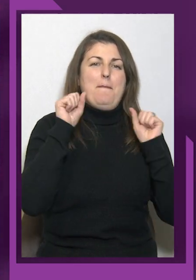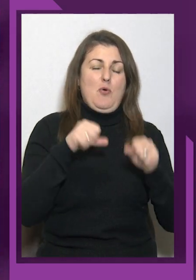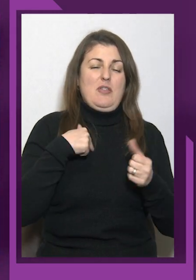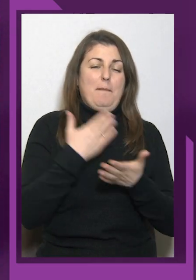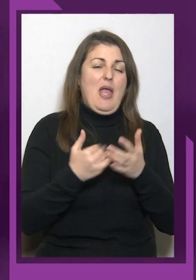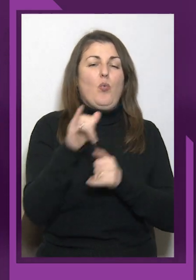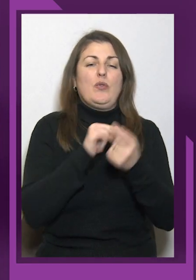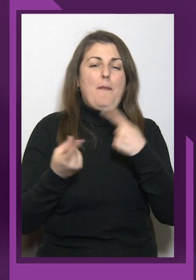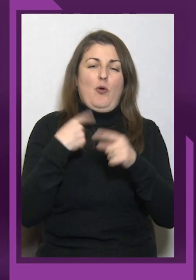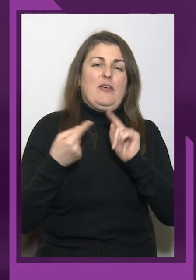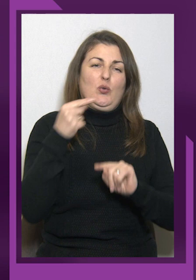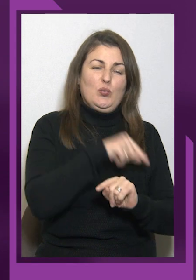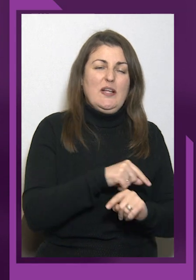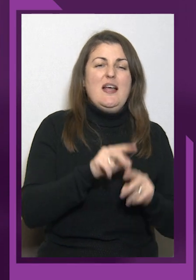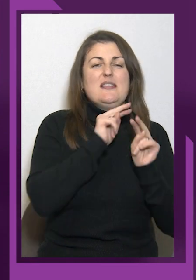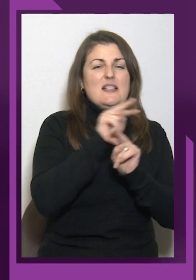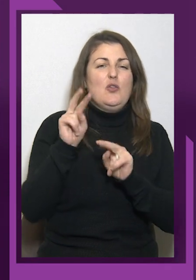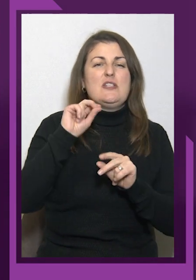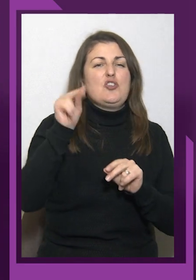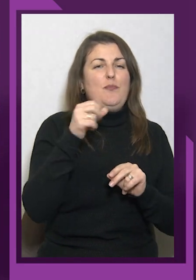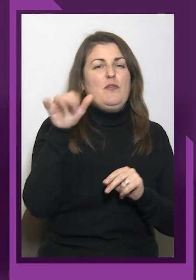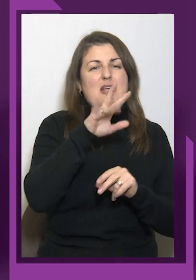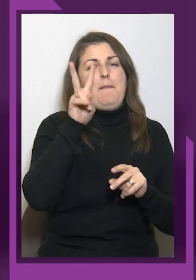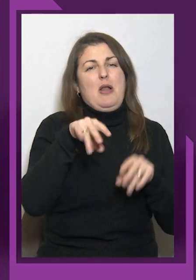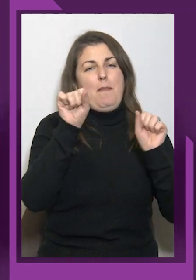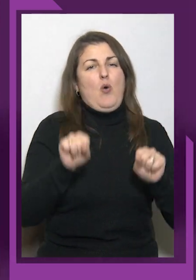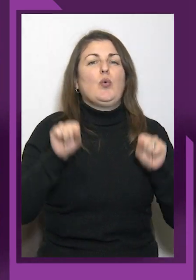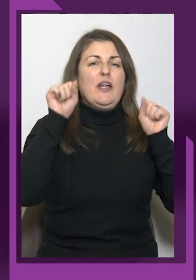парапауерліфтингу в Грузії. Все буде Україна!